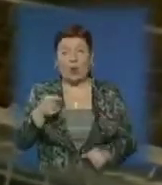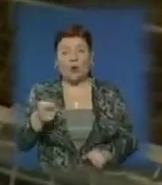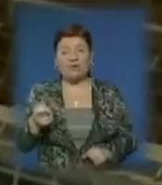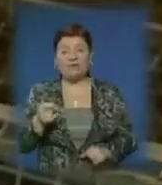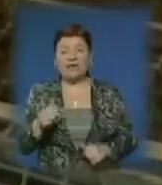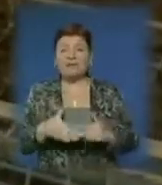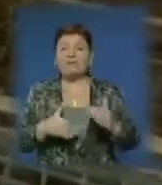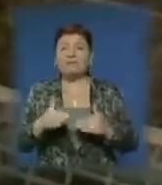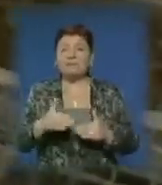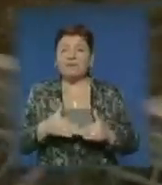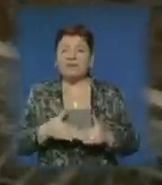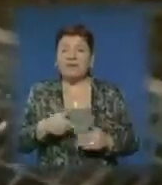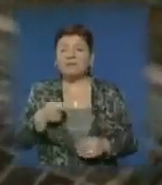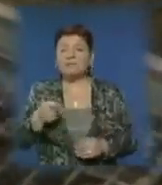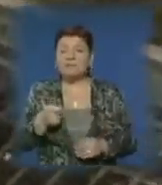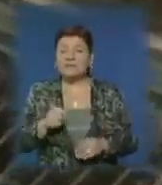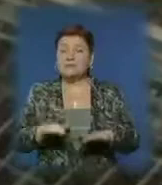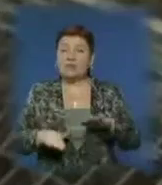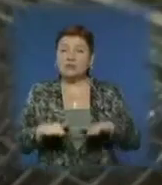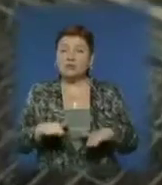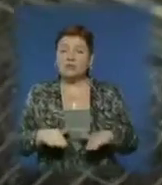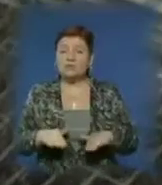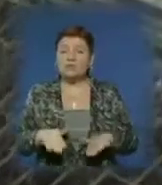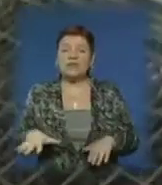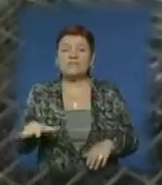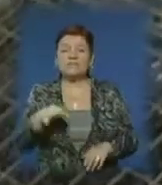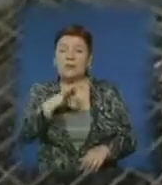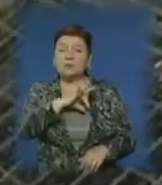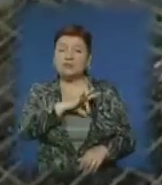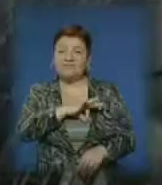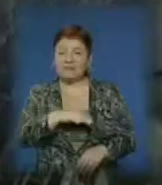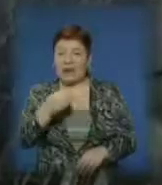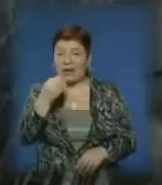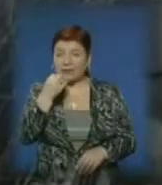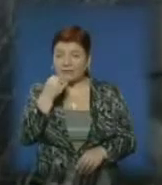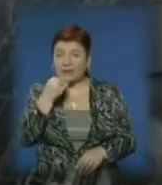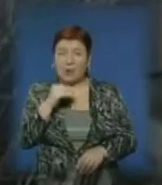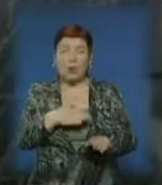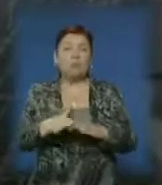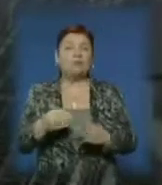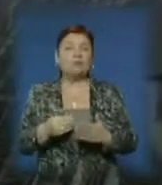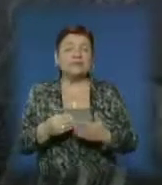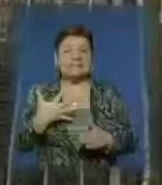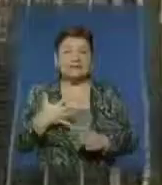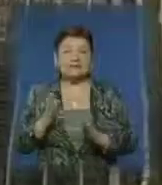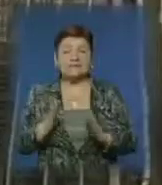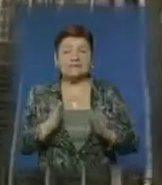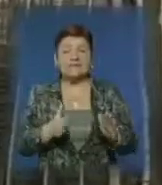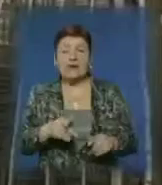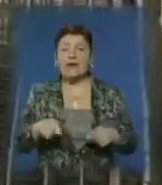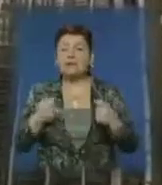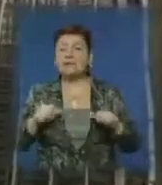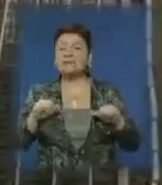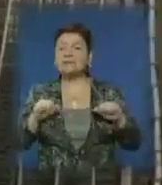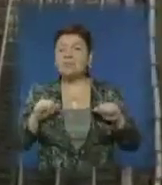Фахівці ферми раціон тварин збалансовують навміст усіх поживних речовин. Повноцінність та системність годівлі дає